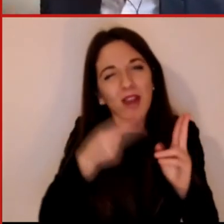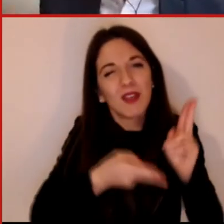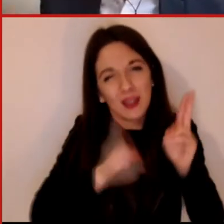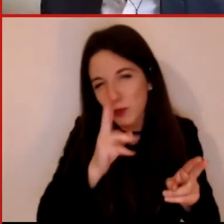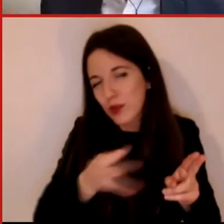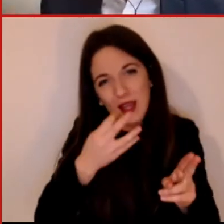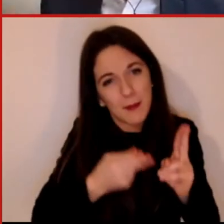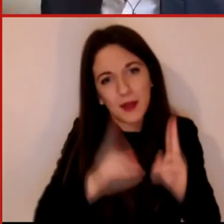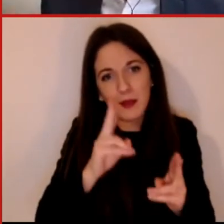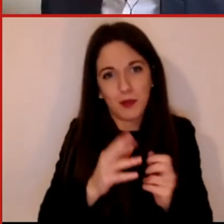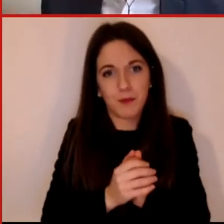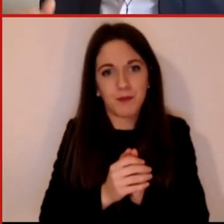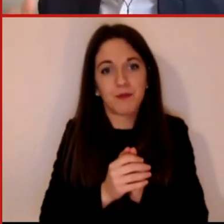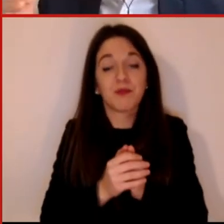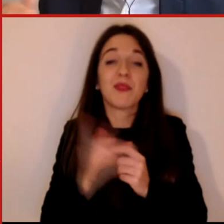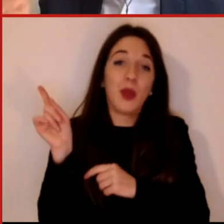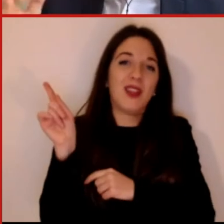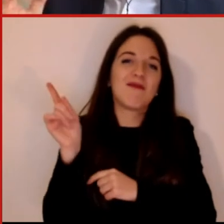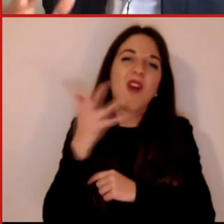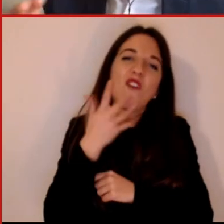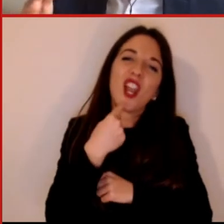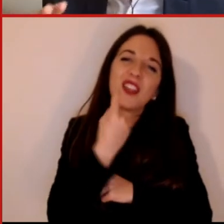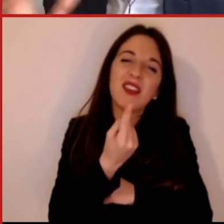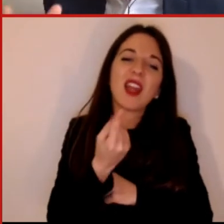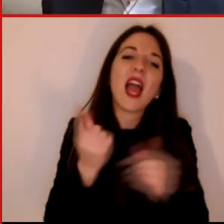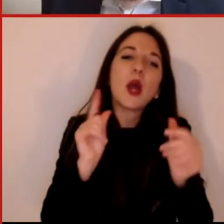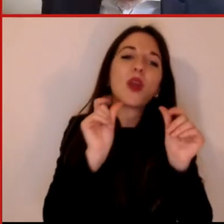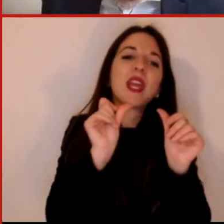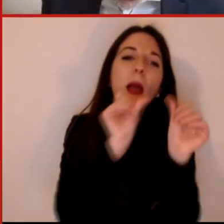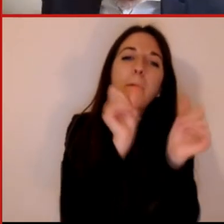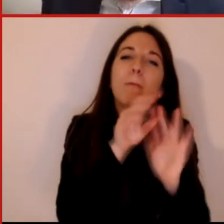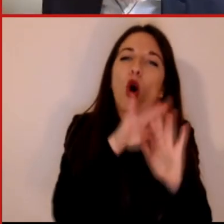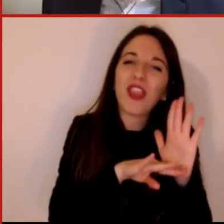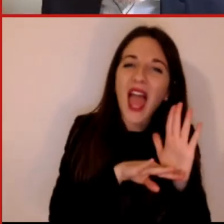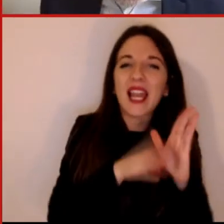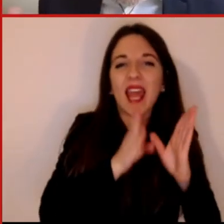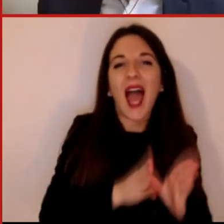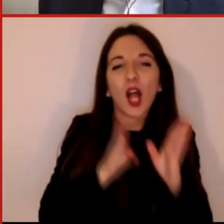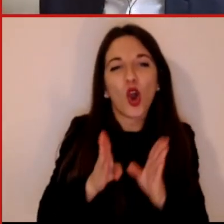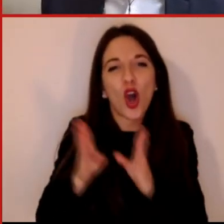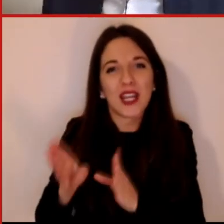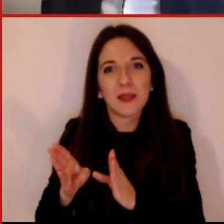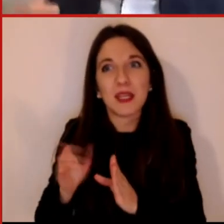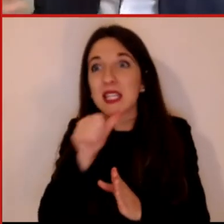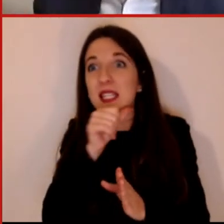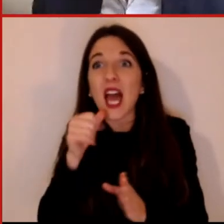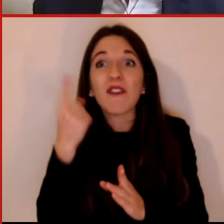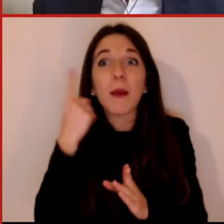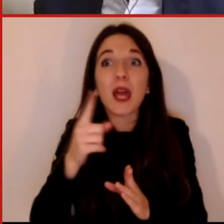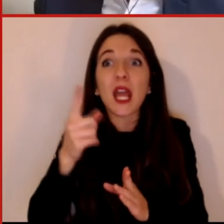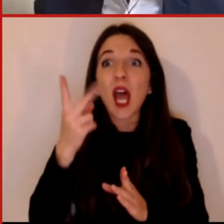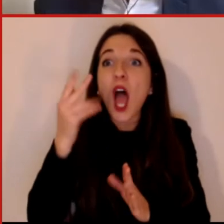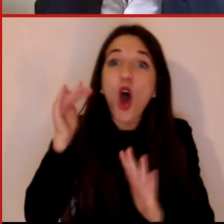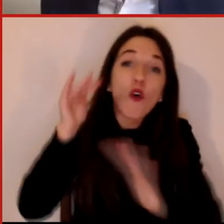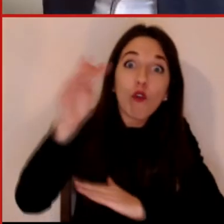non stanno cercando di darci un futuro preciso ma una disponibilità di informazione e qui mi piace in qualche modo ritornare alla